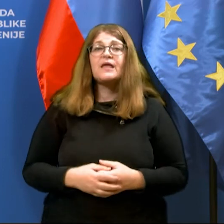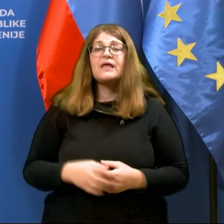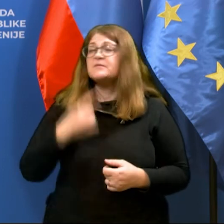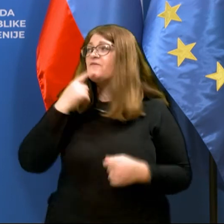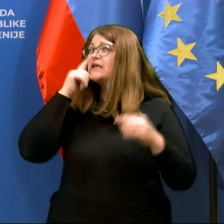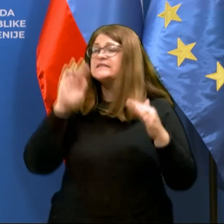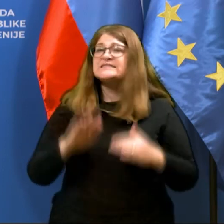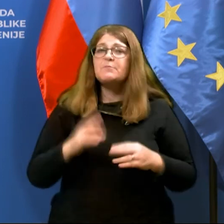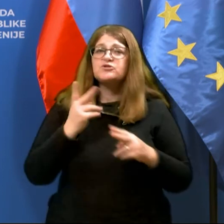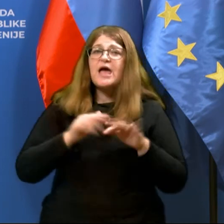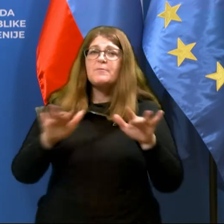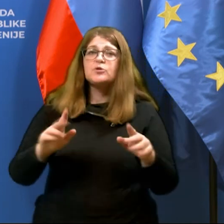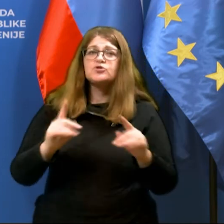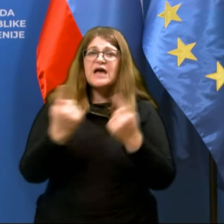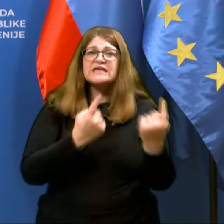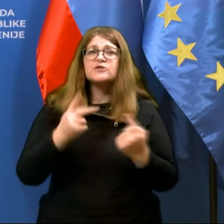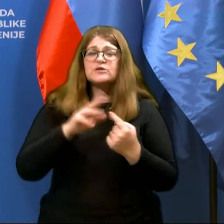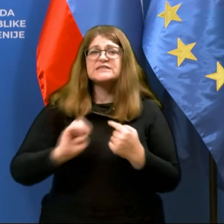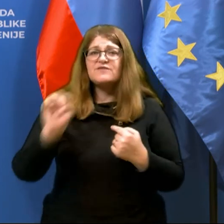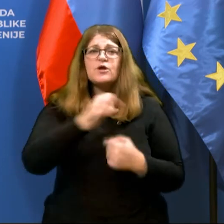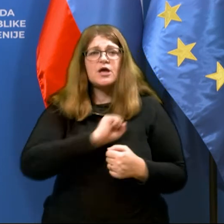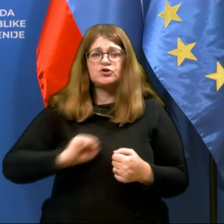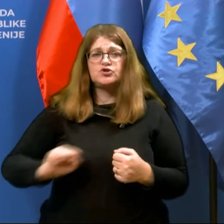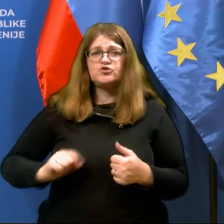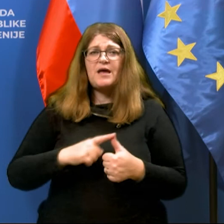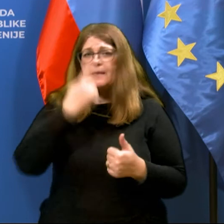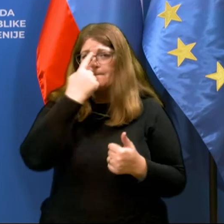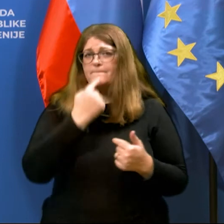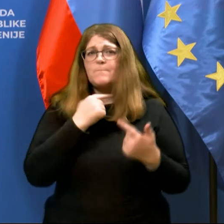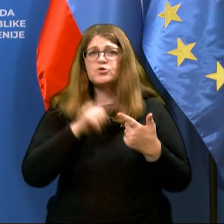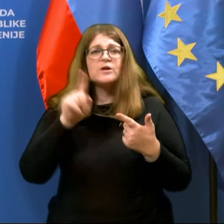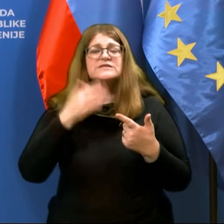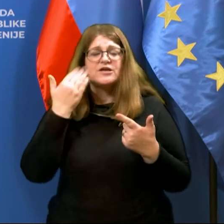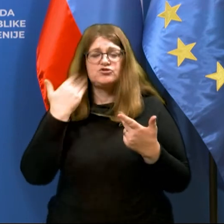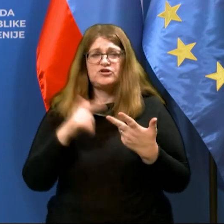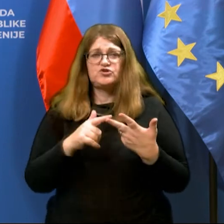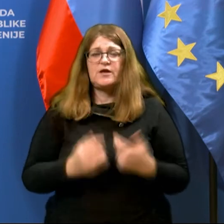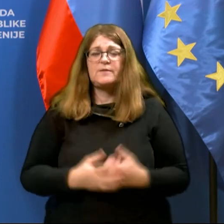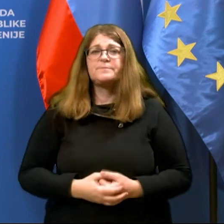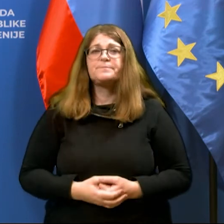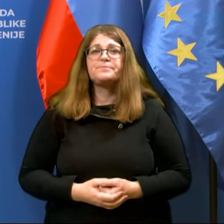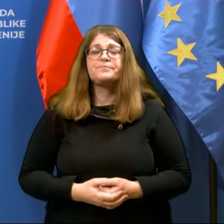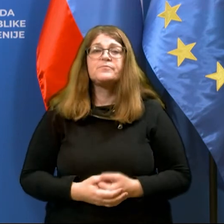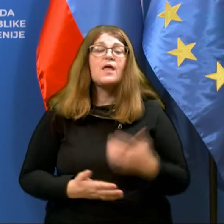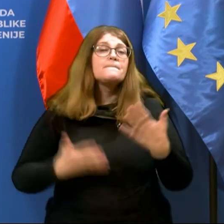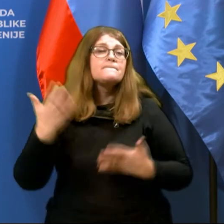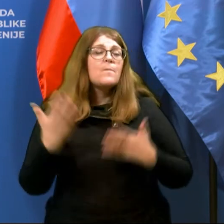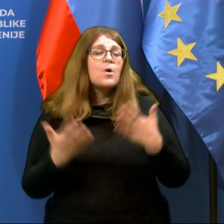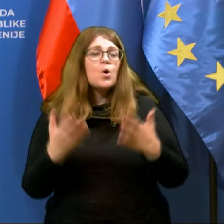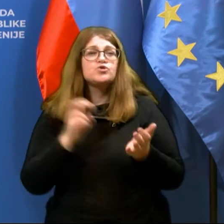je slabšem državnoško sliko v Evropi Španija, kot sem rekel, portugalska in češka, in pa morda